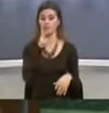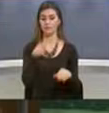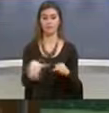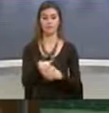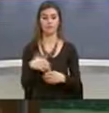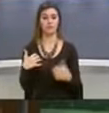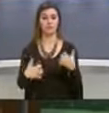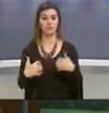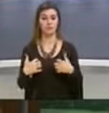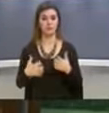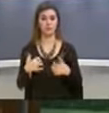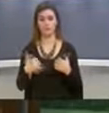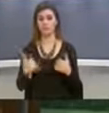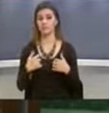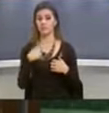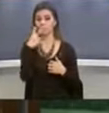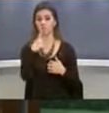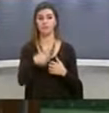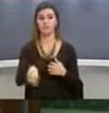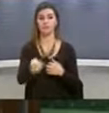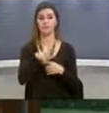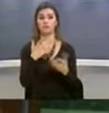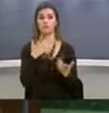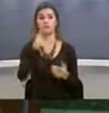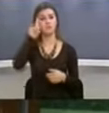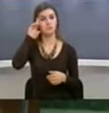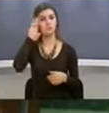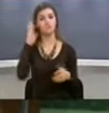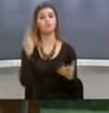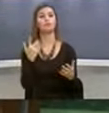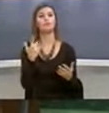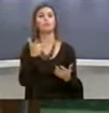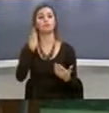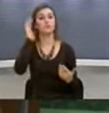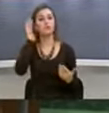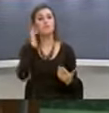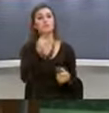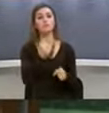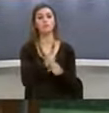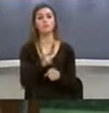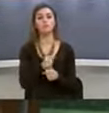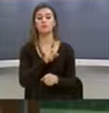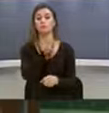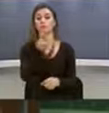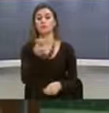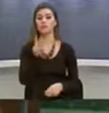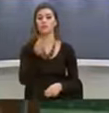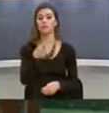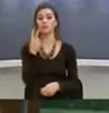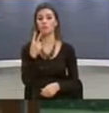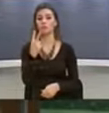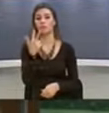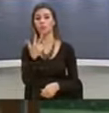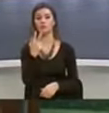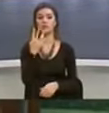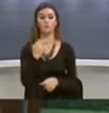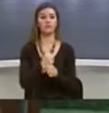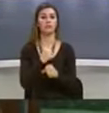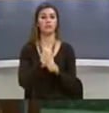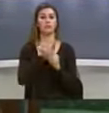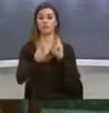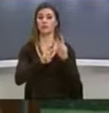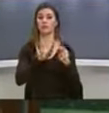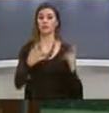ne kemi zërtar të ljarë, duke filluar nga Kry Ministri dhe Ministrat, të cilët të mbajnë me shumë se 2 dhe 3 poste,